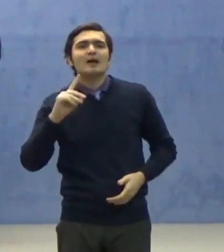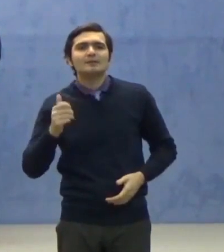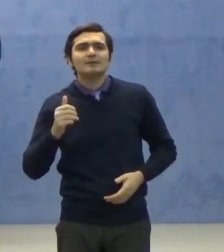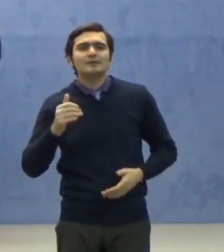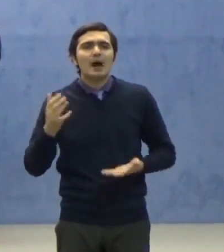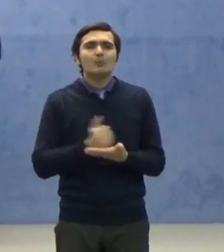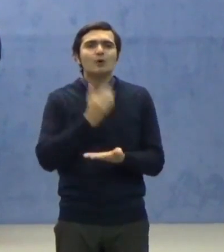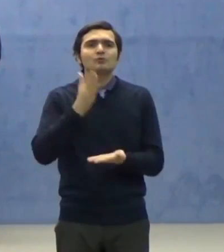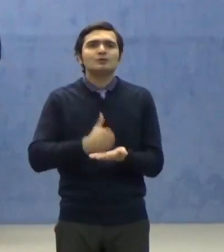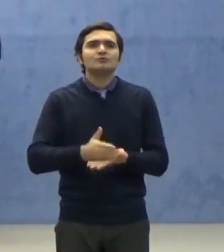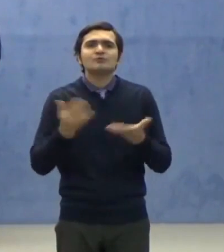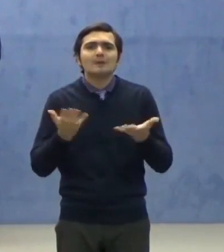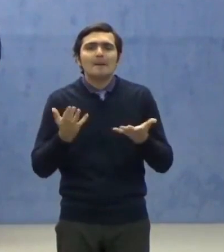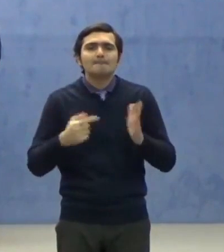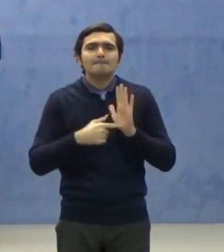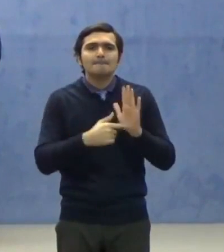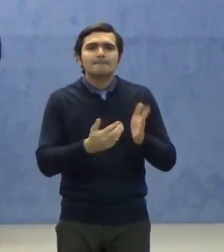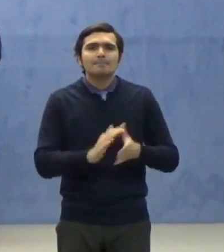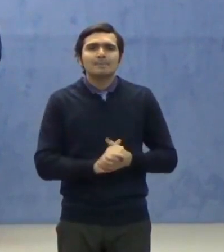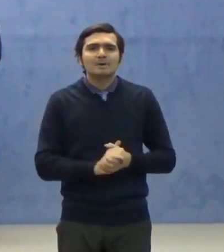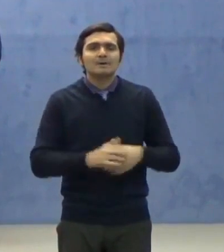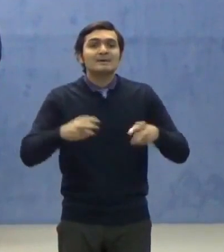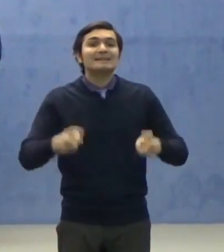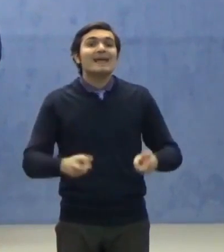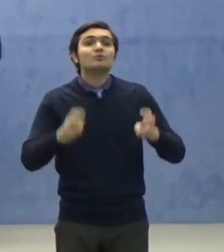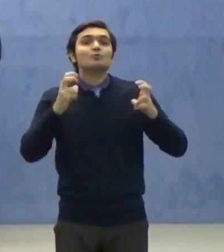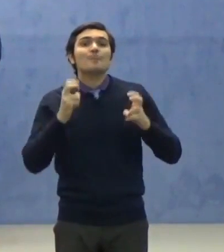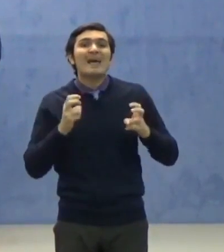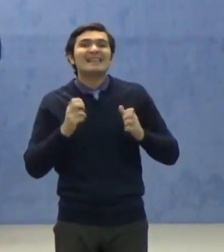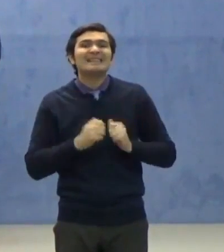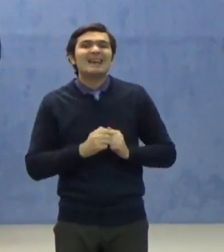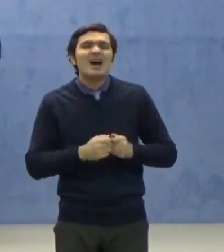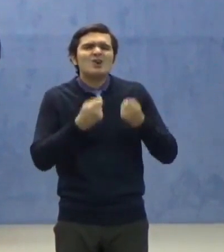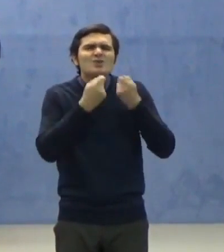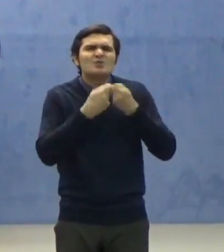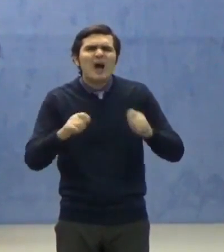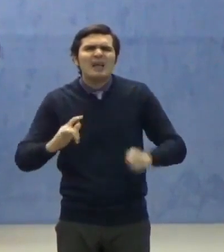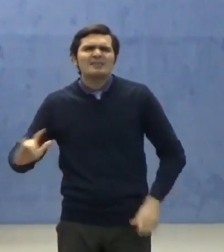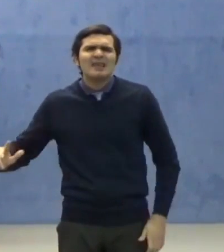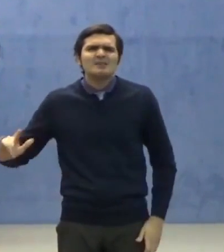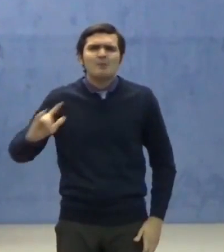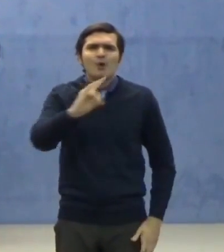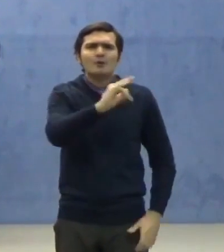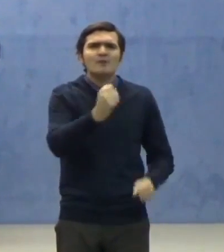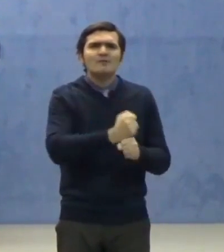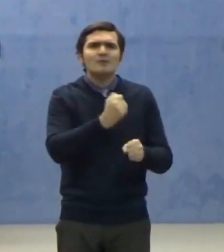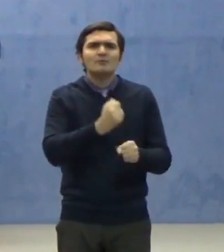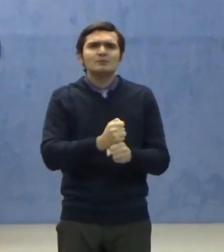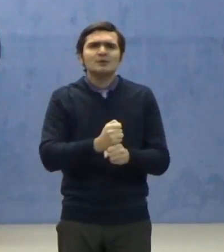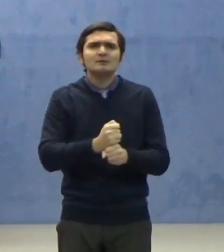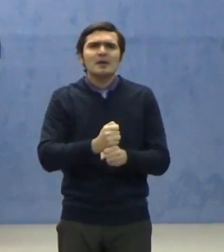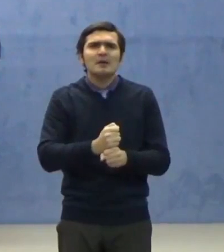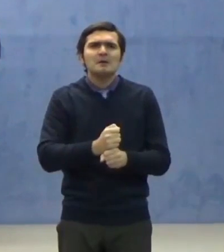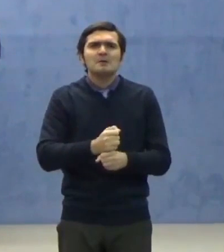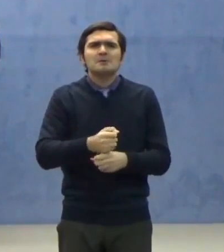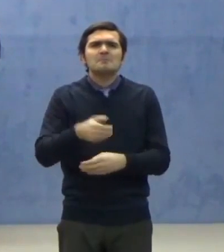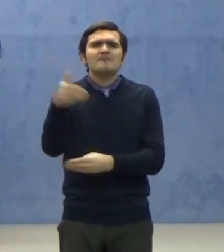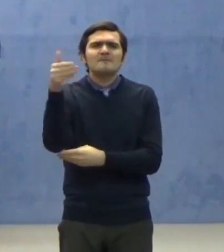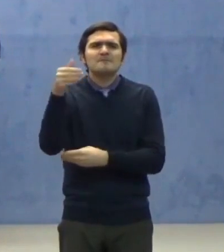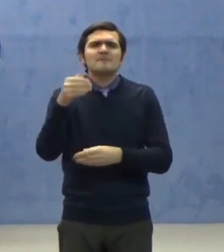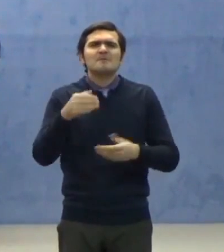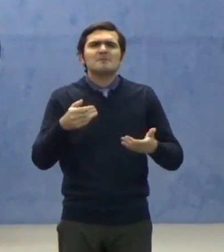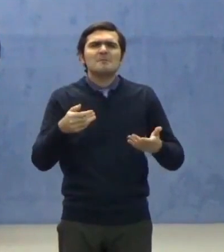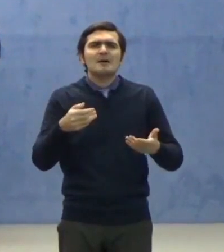la următorul lucru. Se suspendă toate zborurile efectuate de operatori economici aerieni